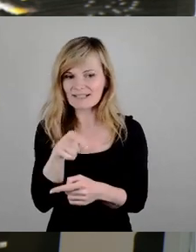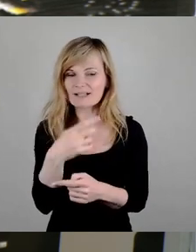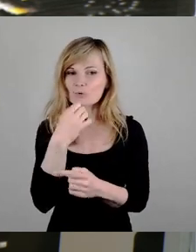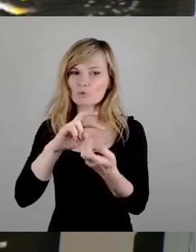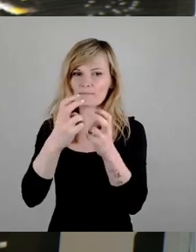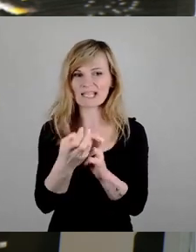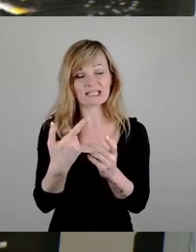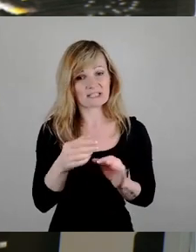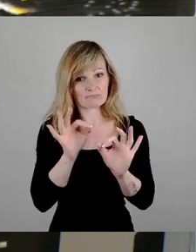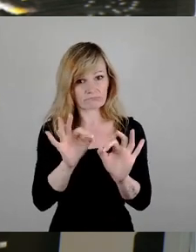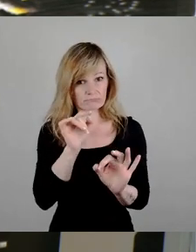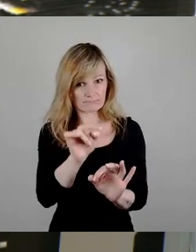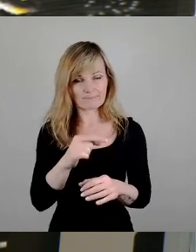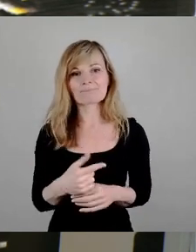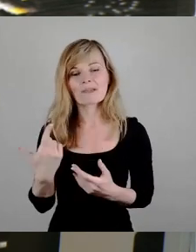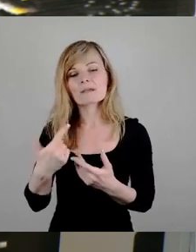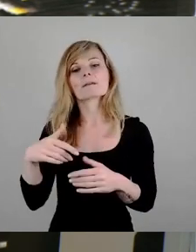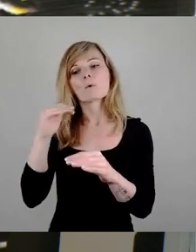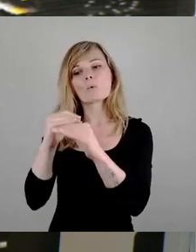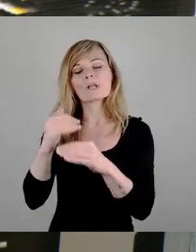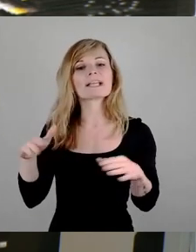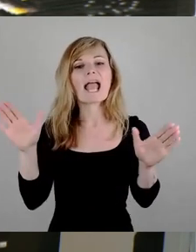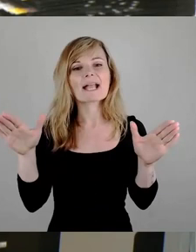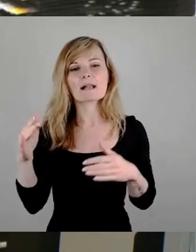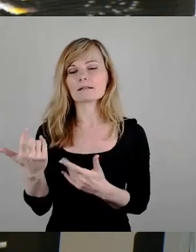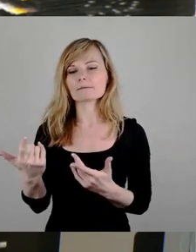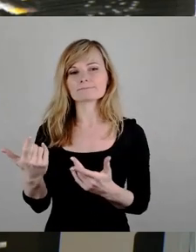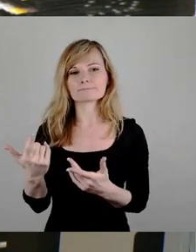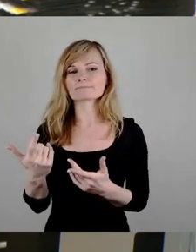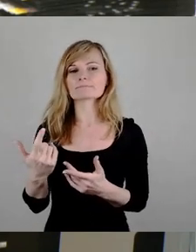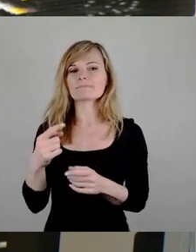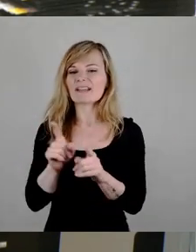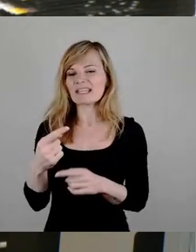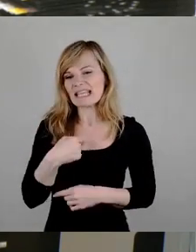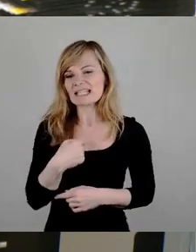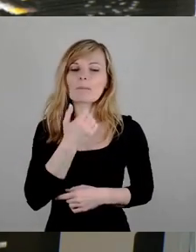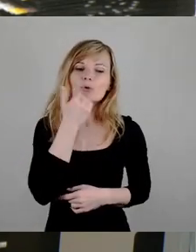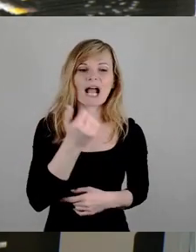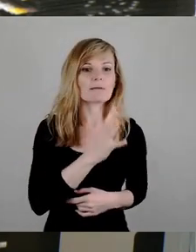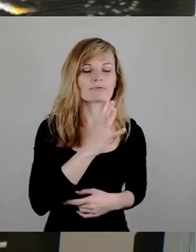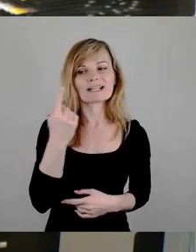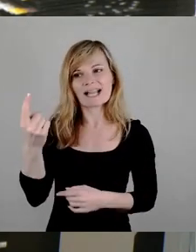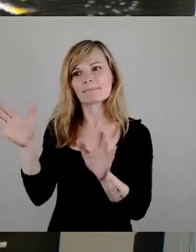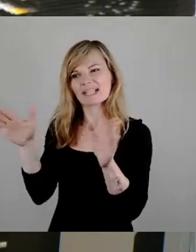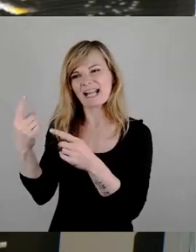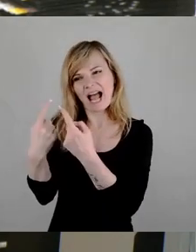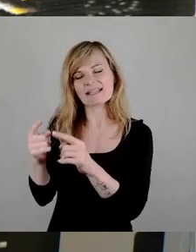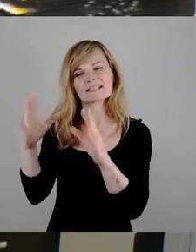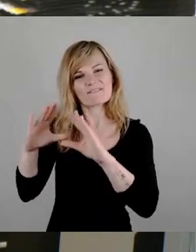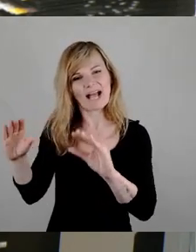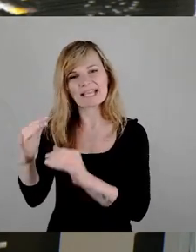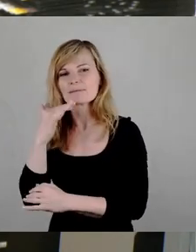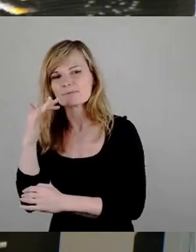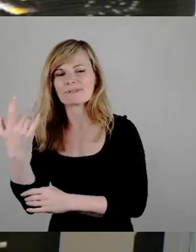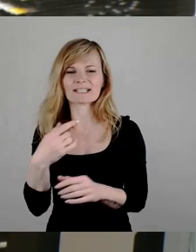hat ja nicht die mir eigene Brutalität in der Aussprache, aber ich denke, wir meinen dasselbe. Ich versuche es mal etwas klarer zu